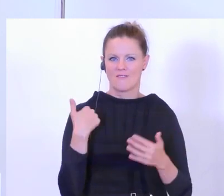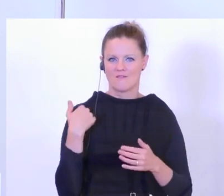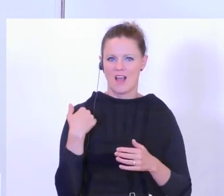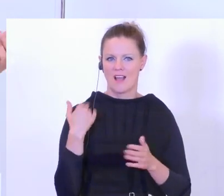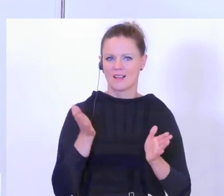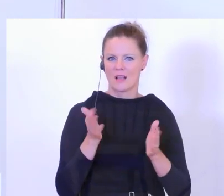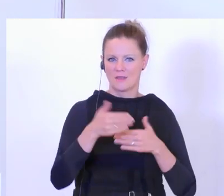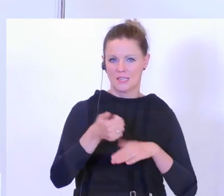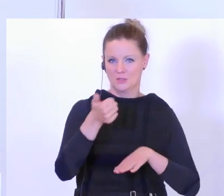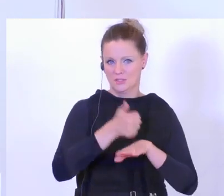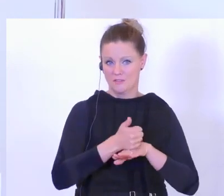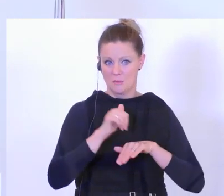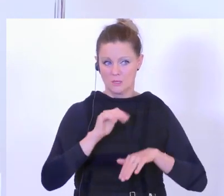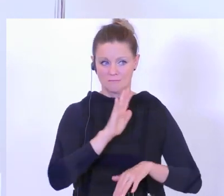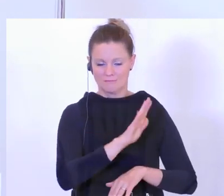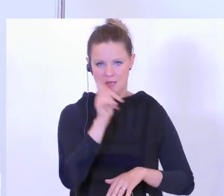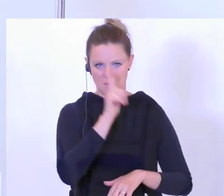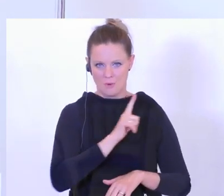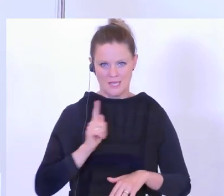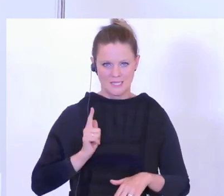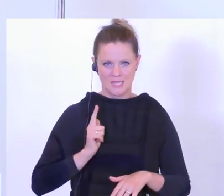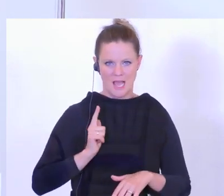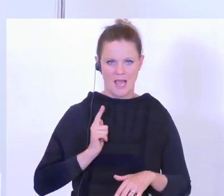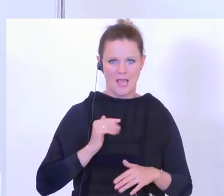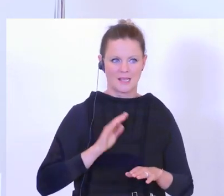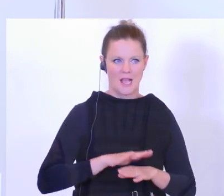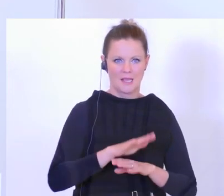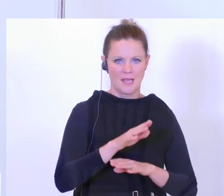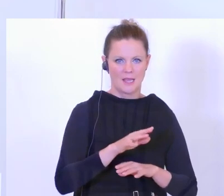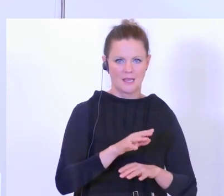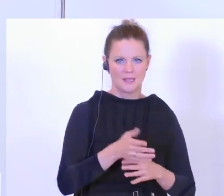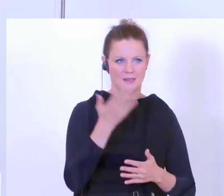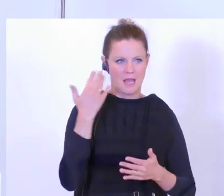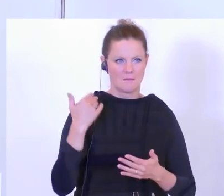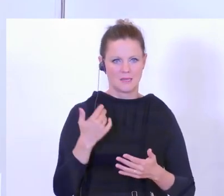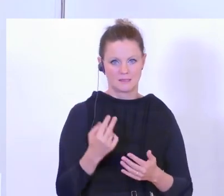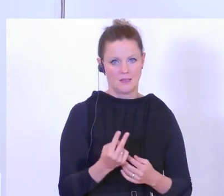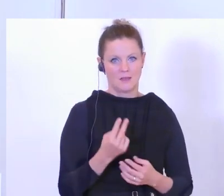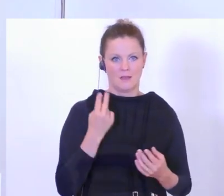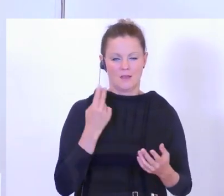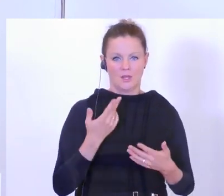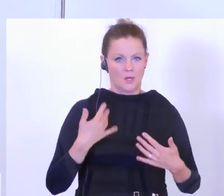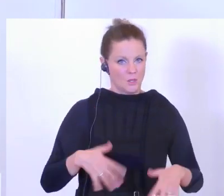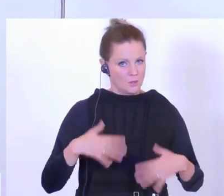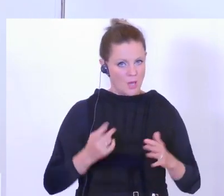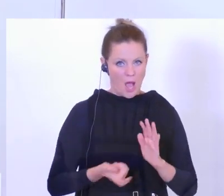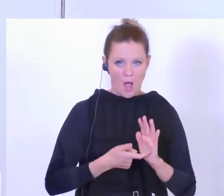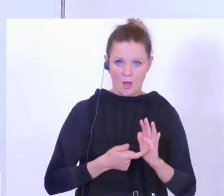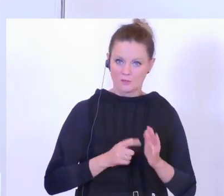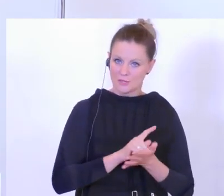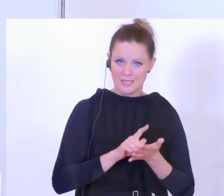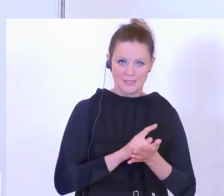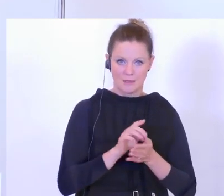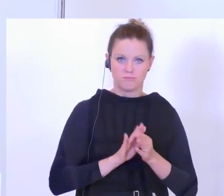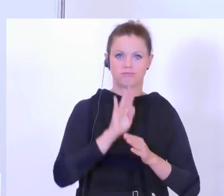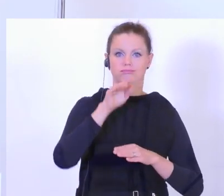Wenn wir manchmal schmunzeln und über seine Polizeikarriere reflektieren, meint er, das sei einer der herausforderndsten Zeiten gewesen mit unerwarteten Höhen und Tiefen,